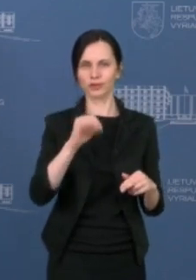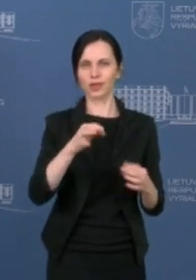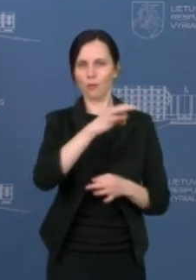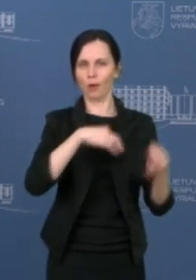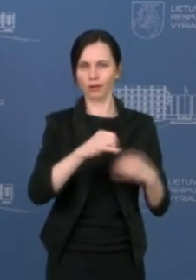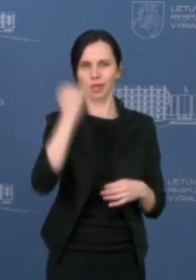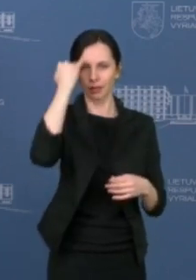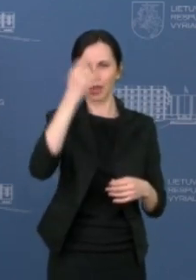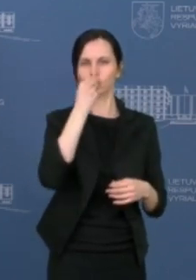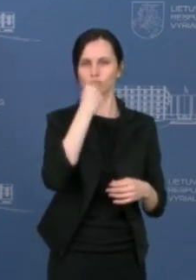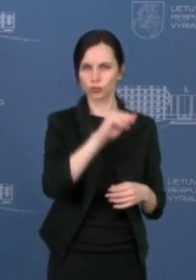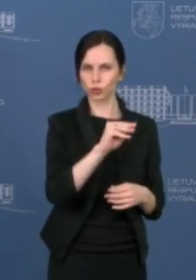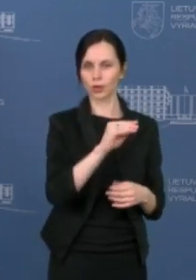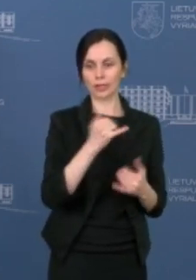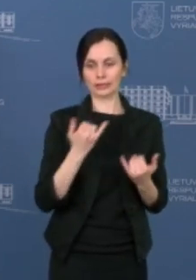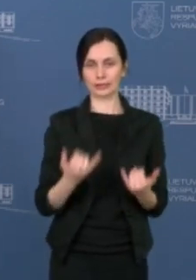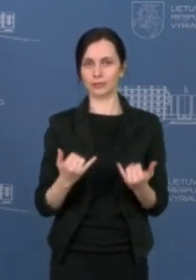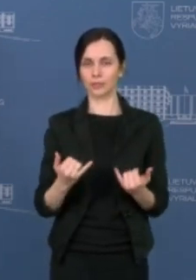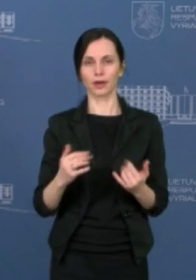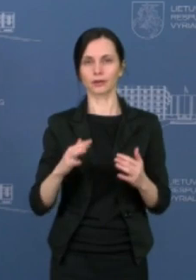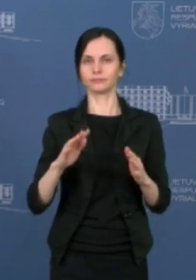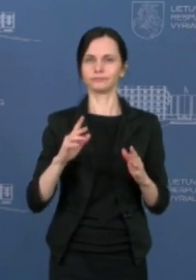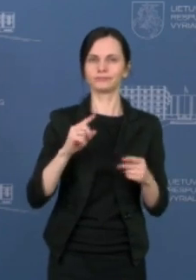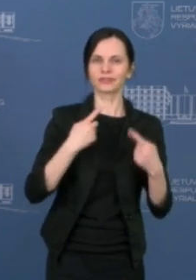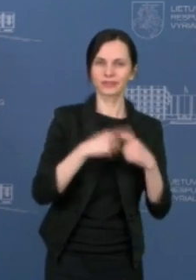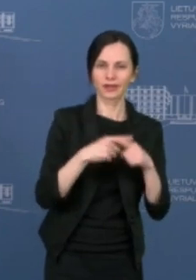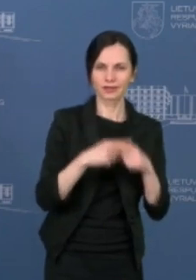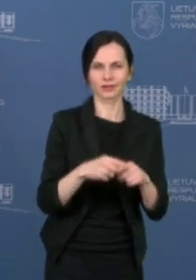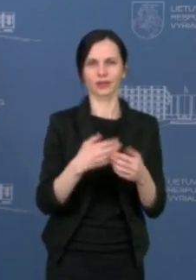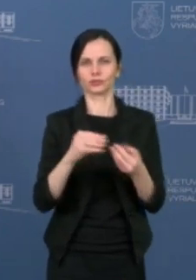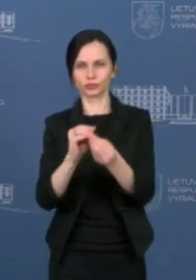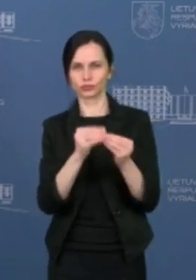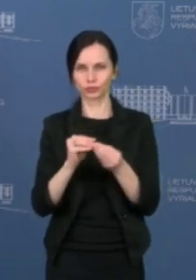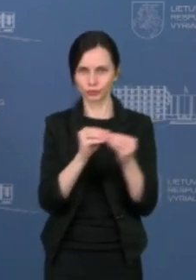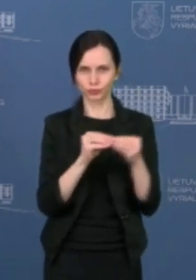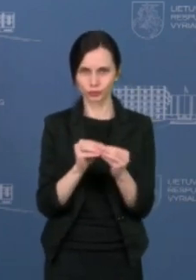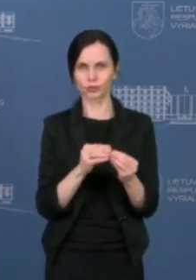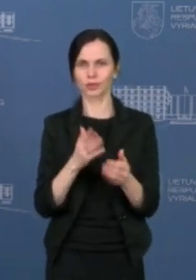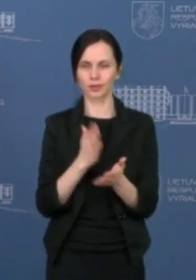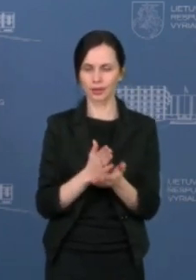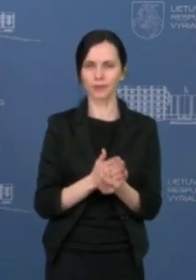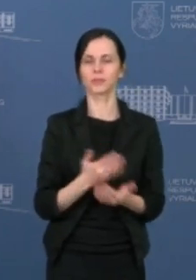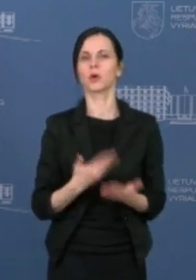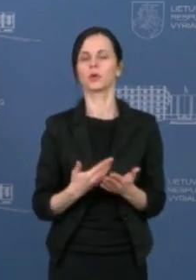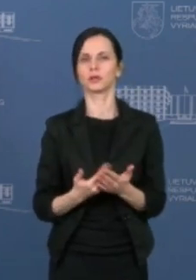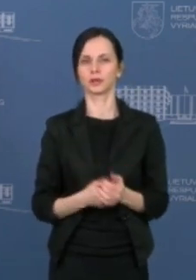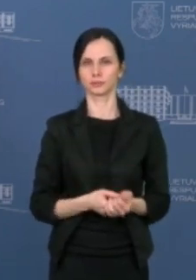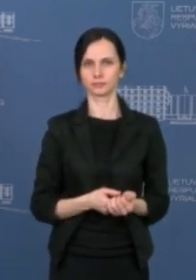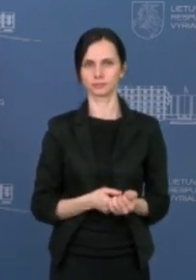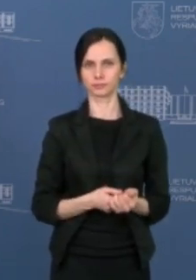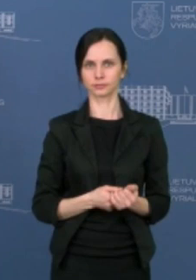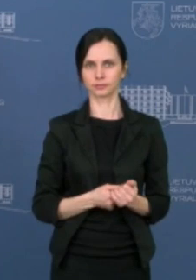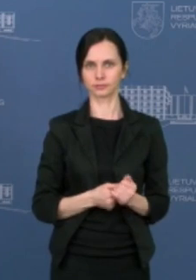Šiuo metu dar vyksta kai kurių techninių aspektų derinimas, nes suprantame, kad vienas